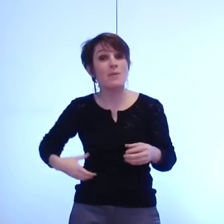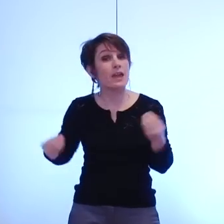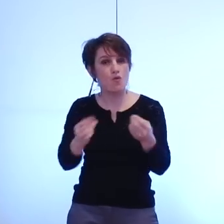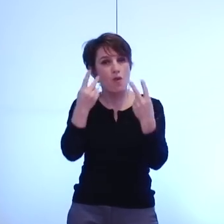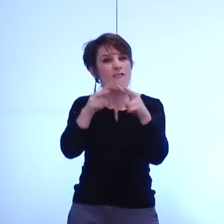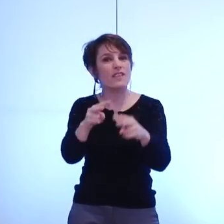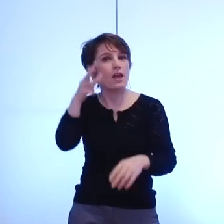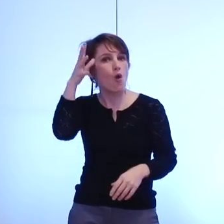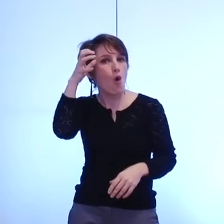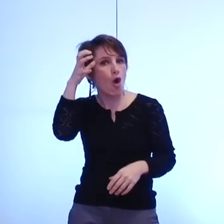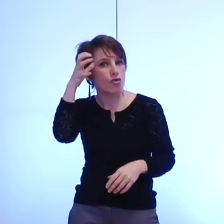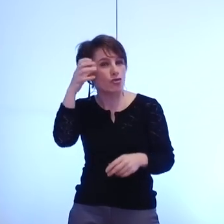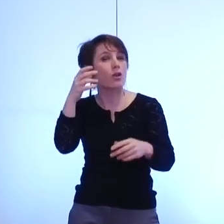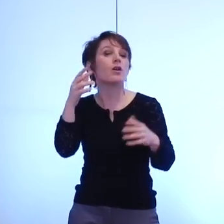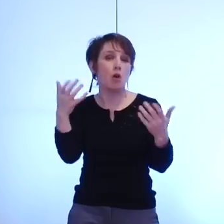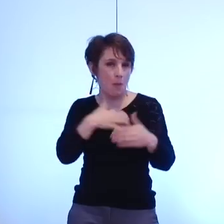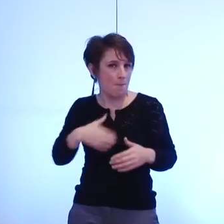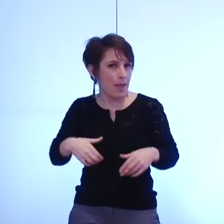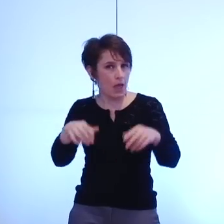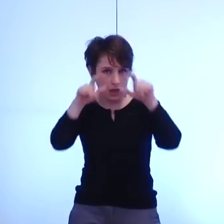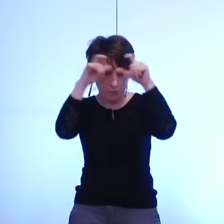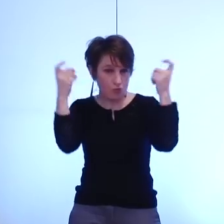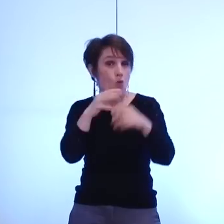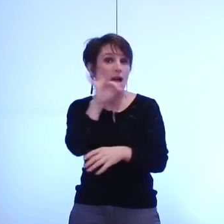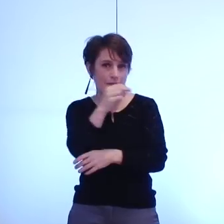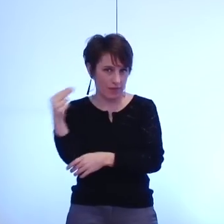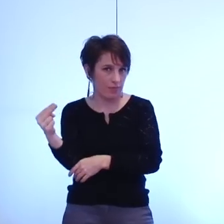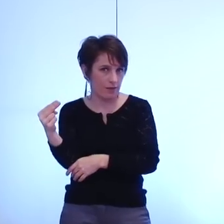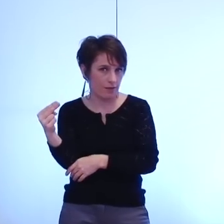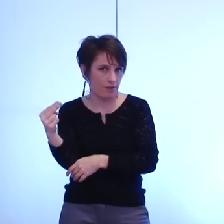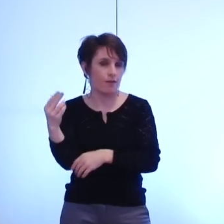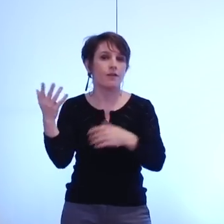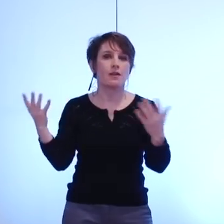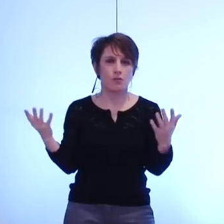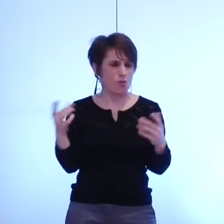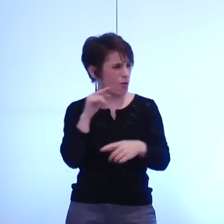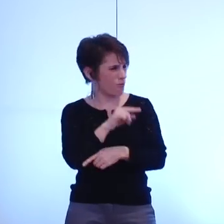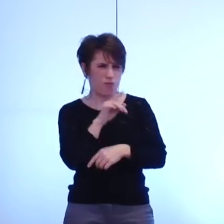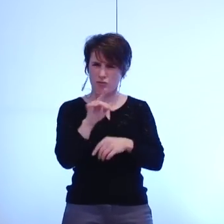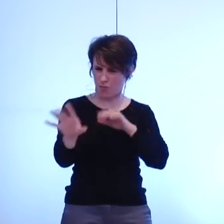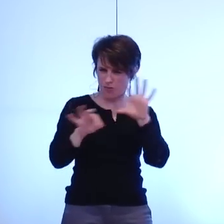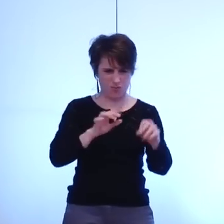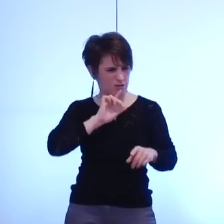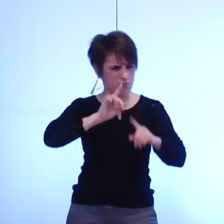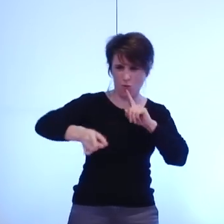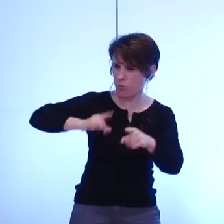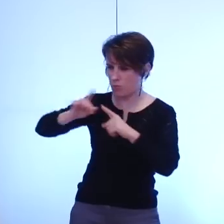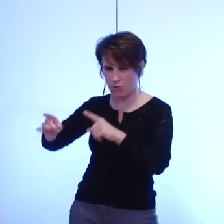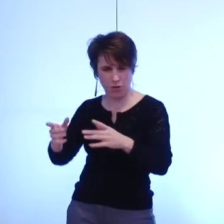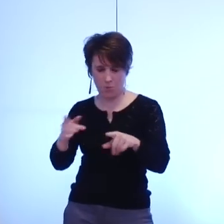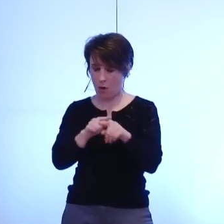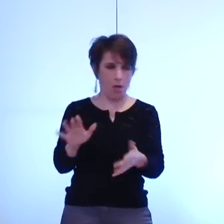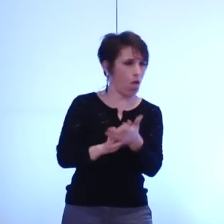Ces choix marqués au coin de la rupture avec l'existant ont été faits à l'emporte-pièce sans consultation